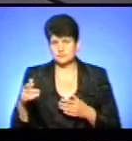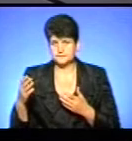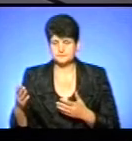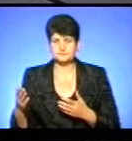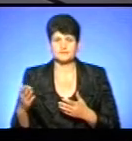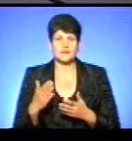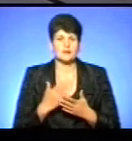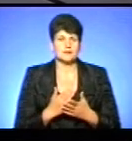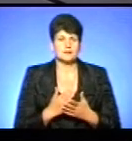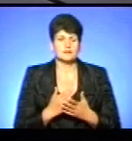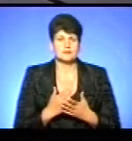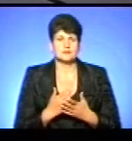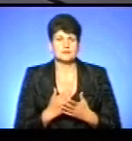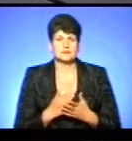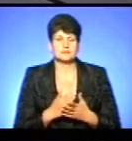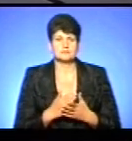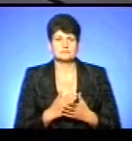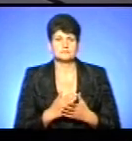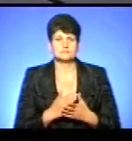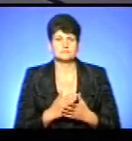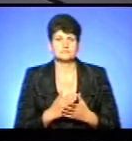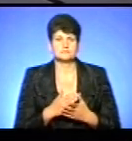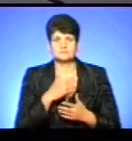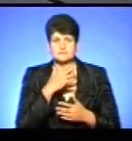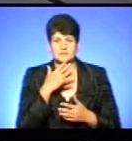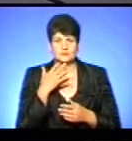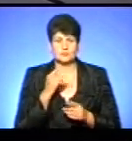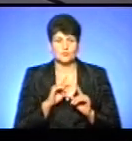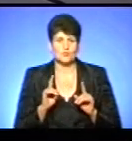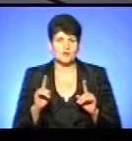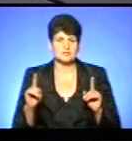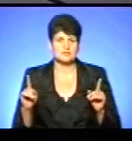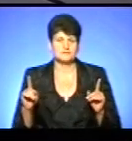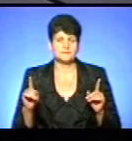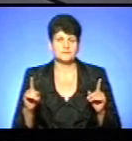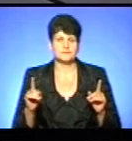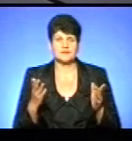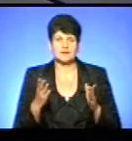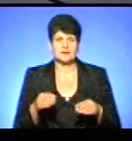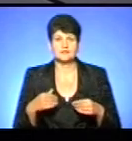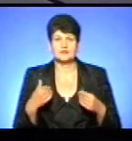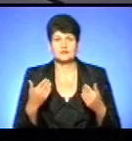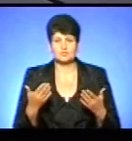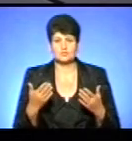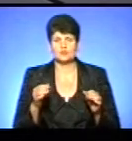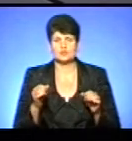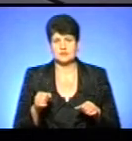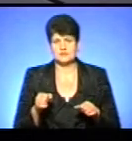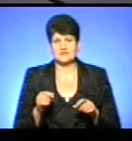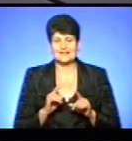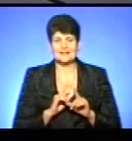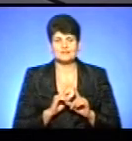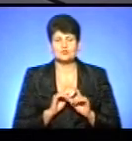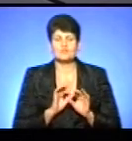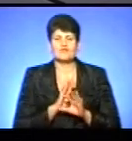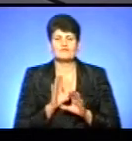Є багато, скажімо так, нюансів, які дають можливості, скажімо, ідеально,